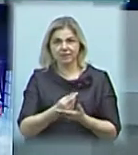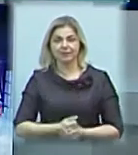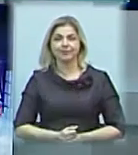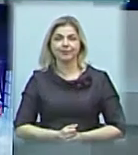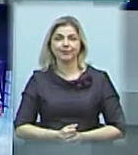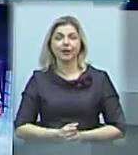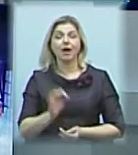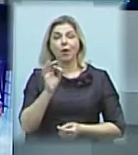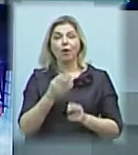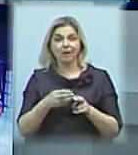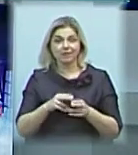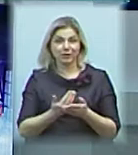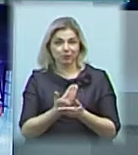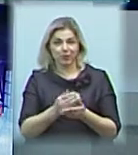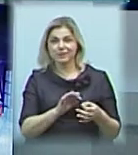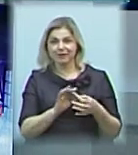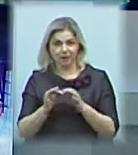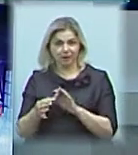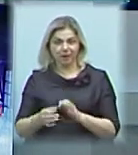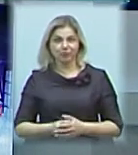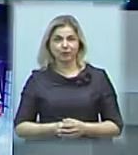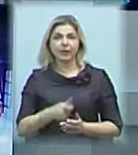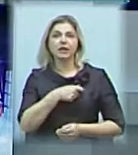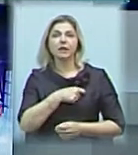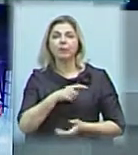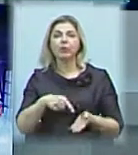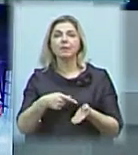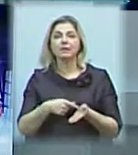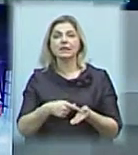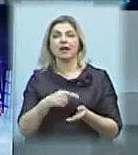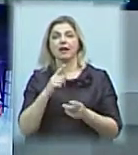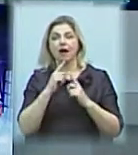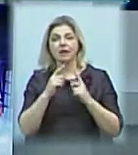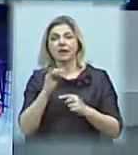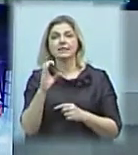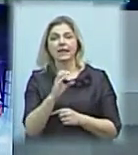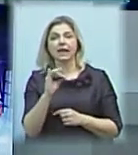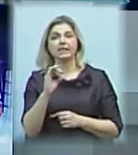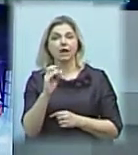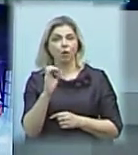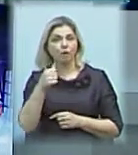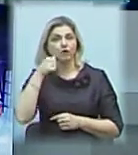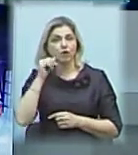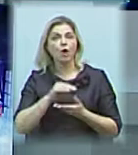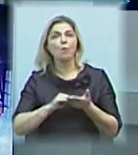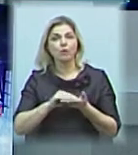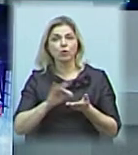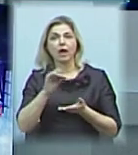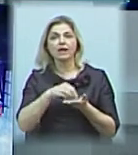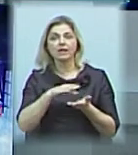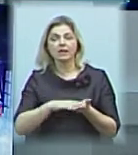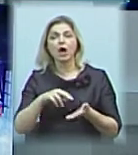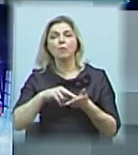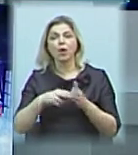Тож, про ці та інші події більш докладно. Депутат міської ради Сергій Ісаков вчора повторно зареєстрував проєкт рішення,